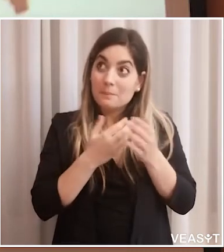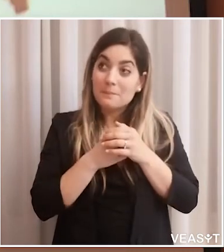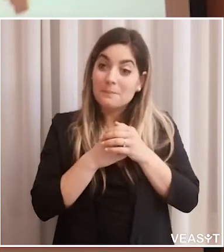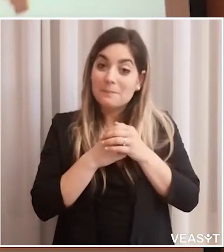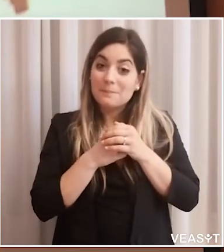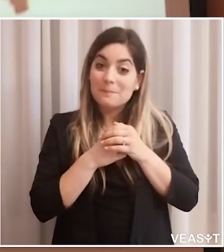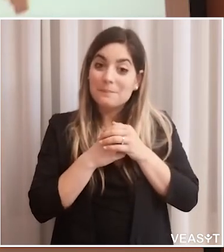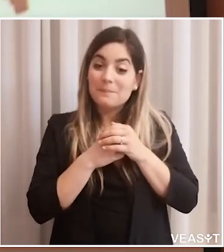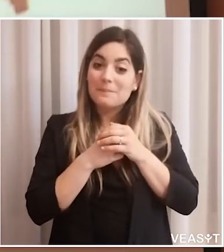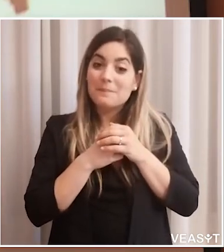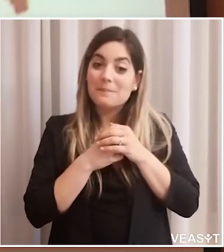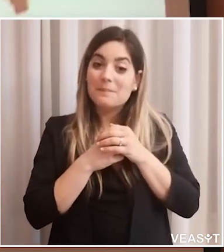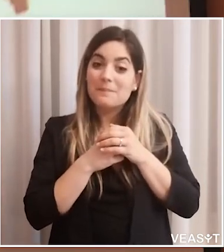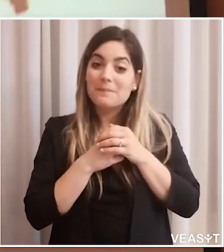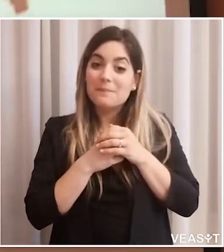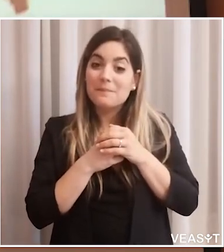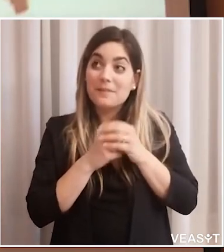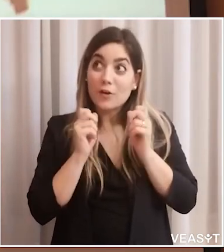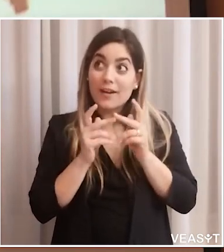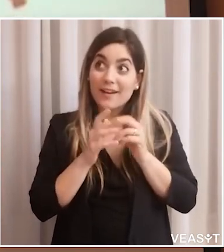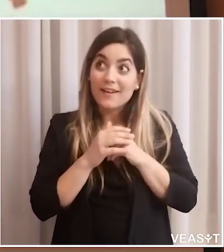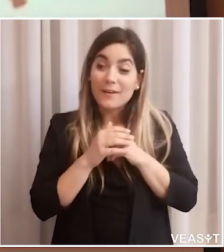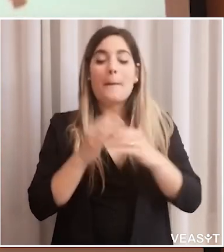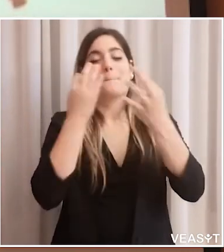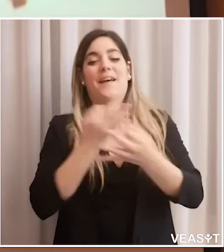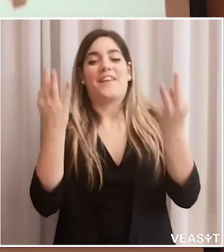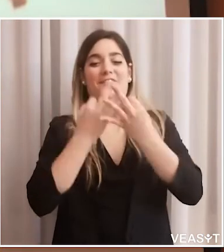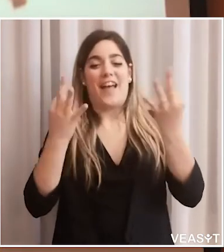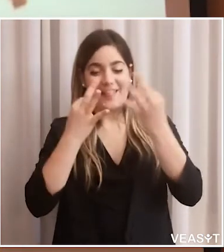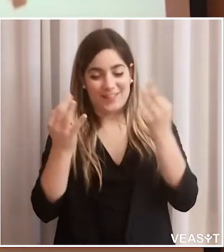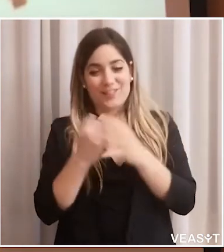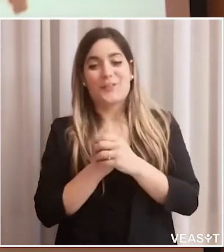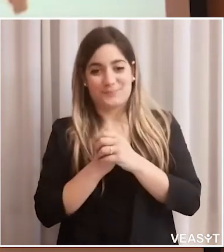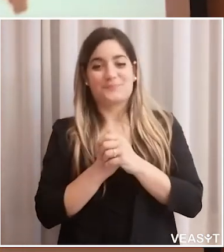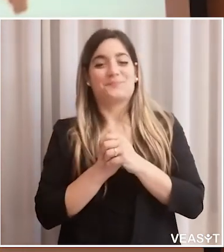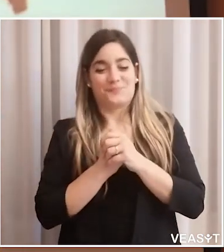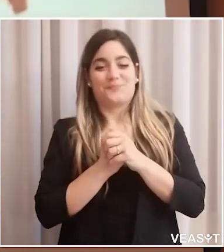Prego dottor Fraccaroli. tolgo il microfono. Ecco. Benissimo.